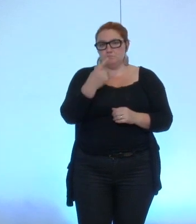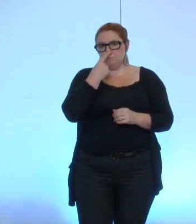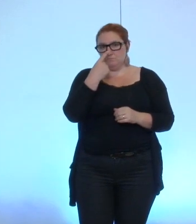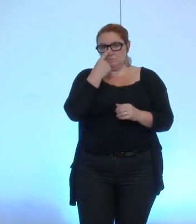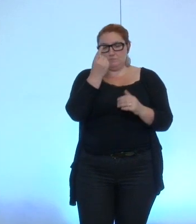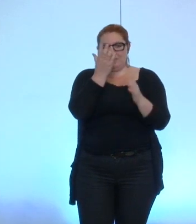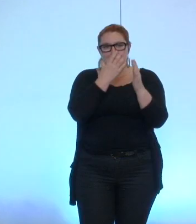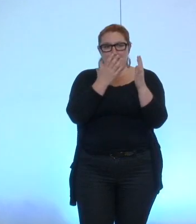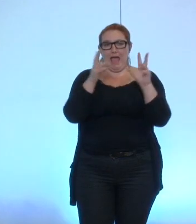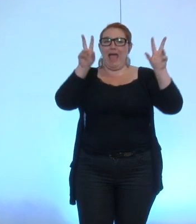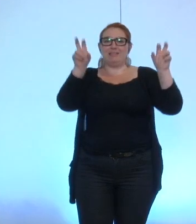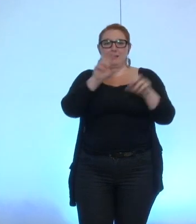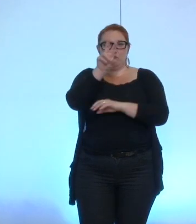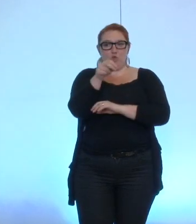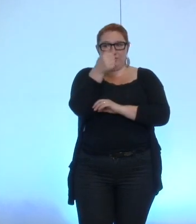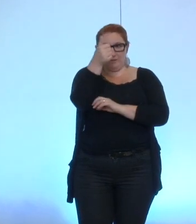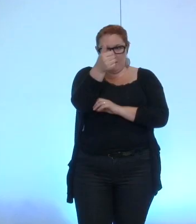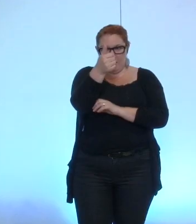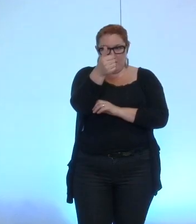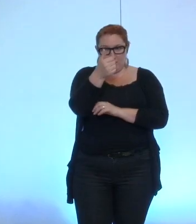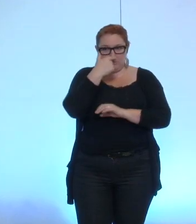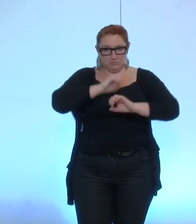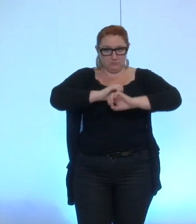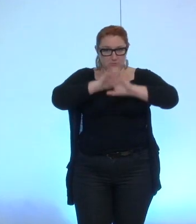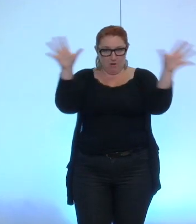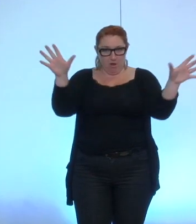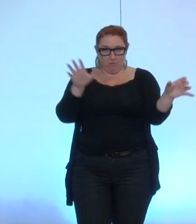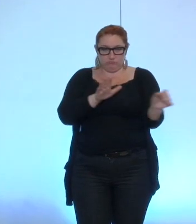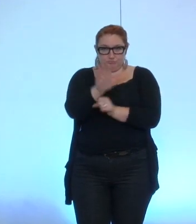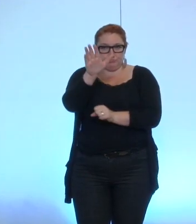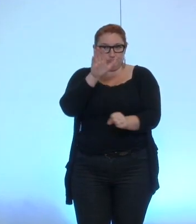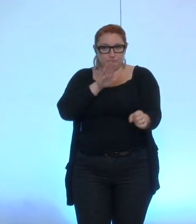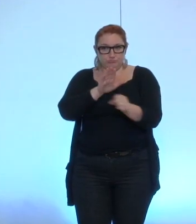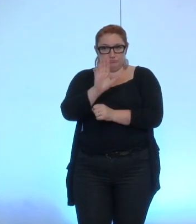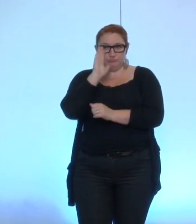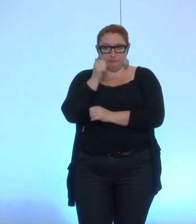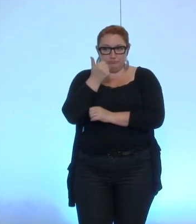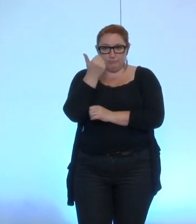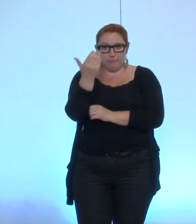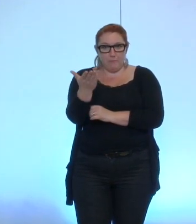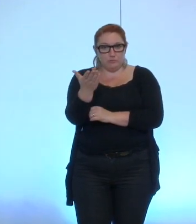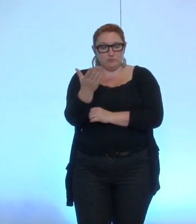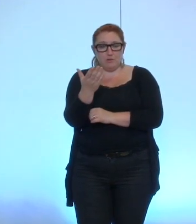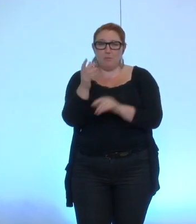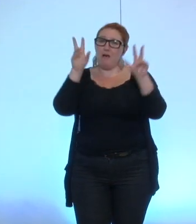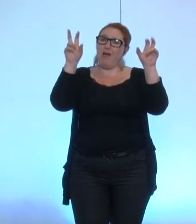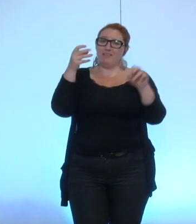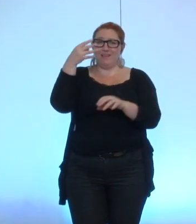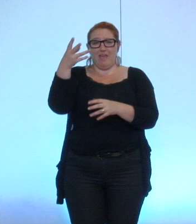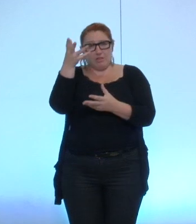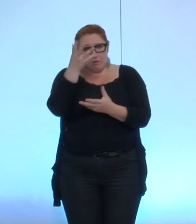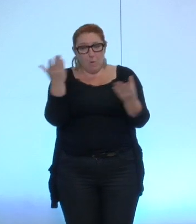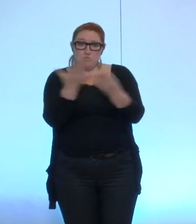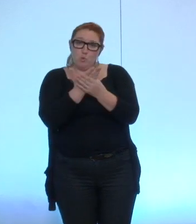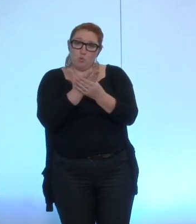l'article 31 les choses sont suffisamment explicites et qu'on n'a pas besoin dans cet article 4 de rajouter cette